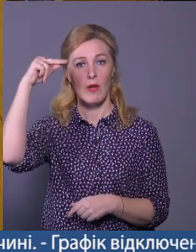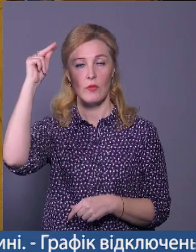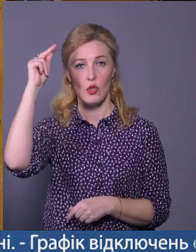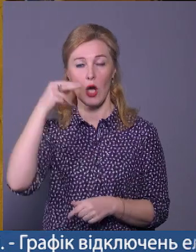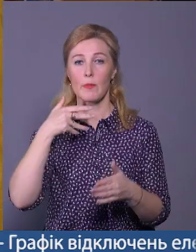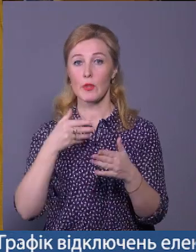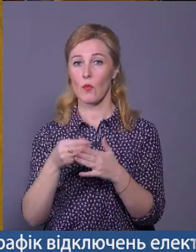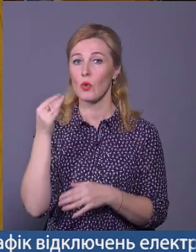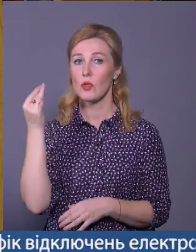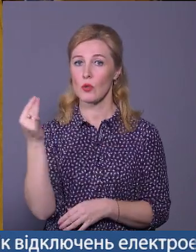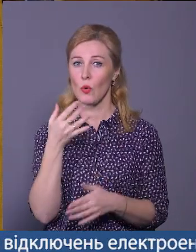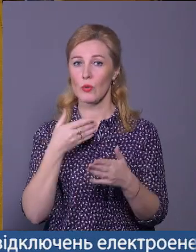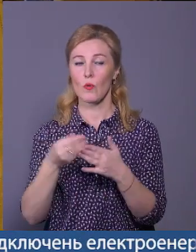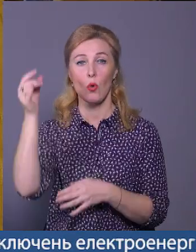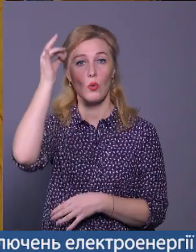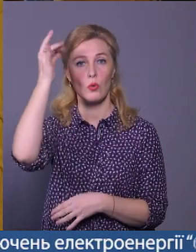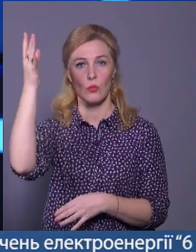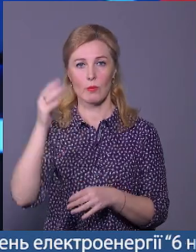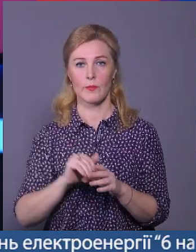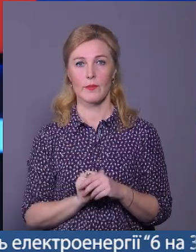свою історію, свою культуру.